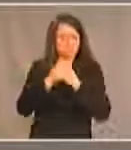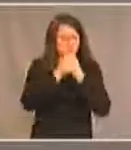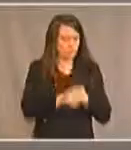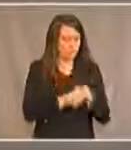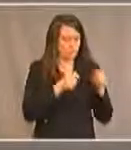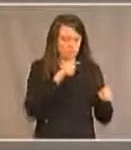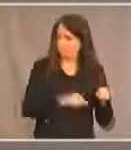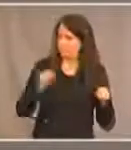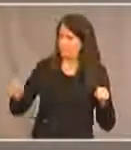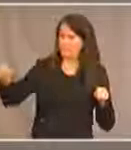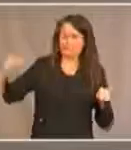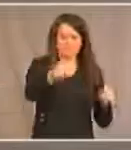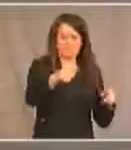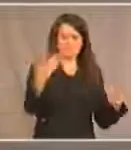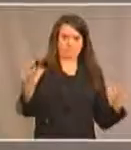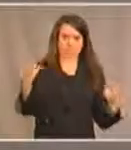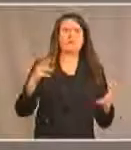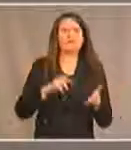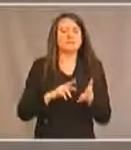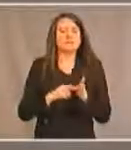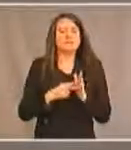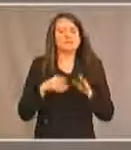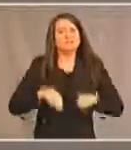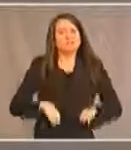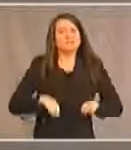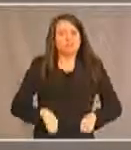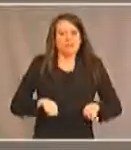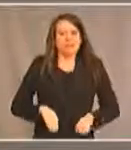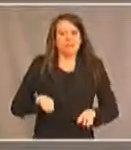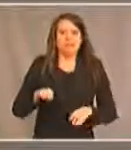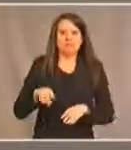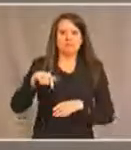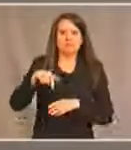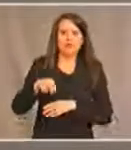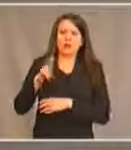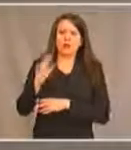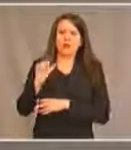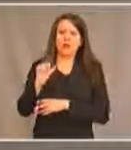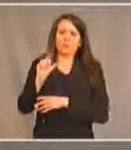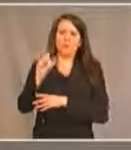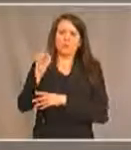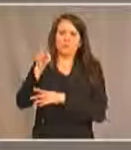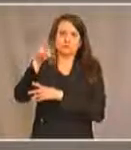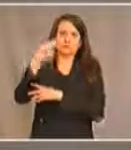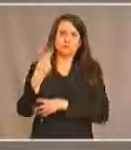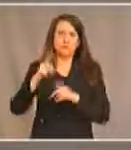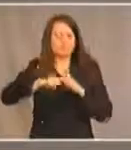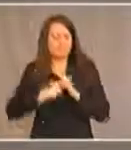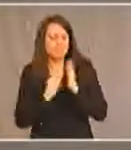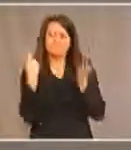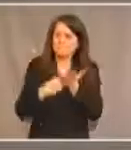'accessibilité différentes d'un palier à l'autre. La ministre Valtrow a commencé ses discussions avec ses collègues